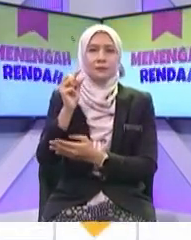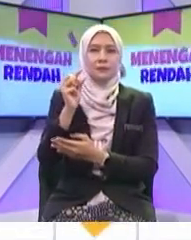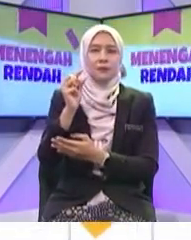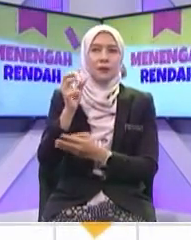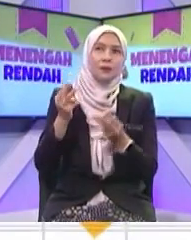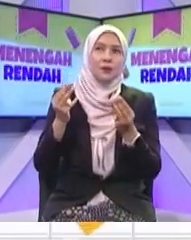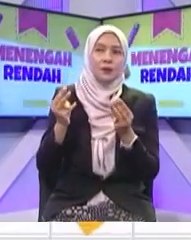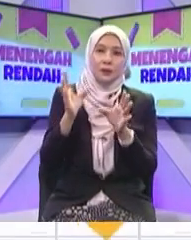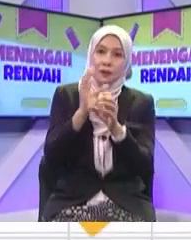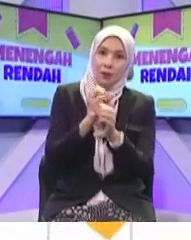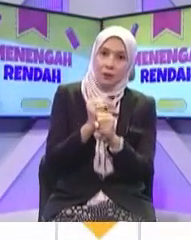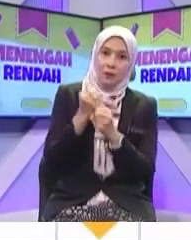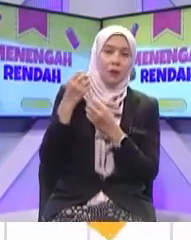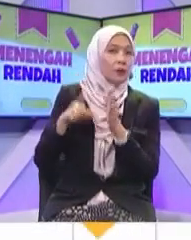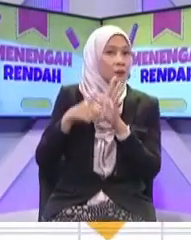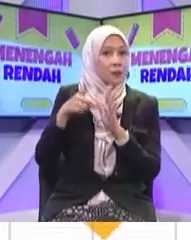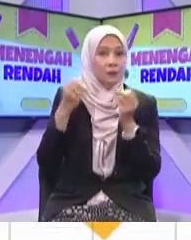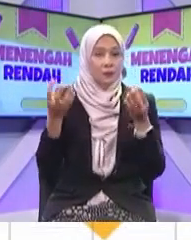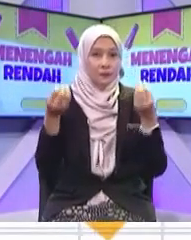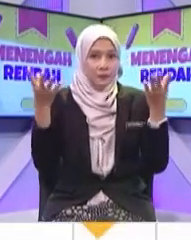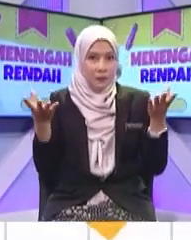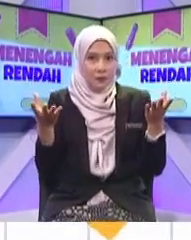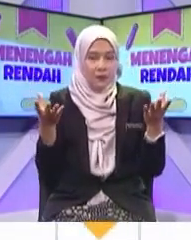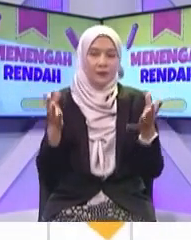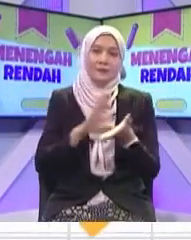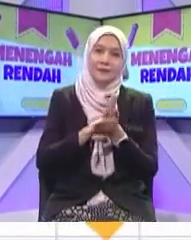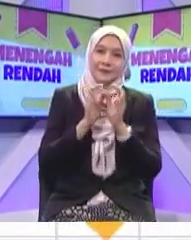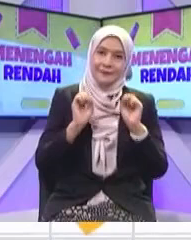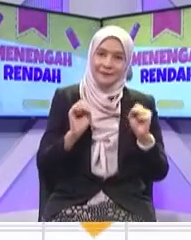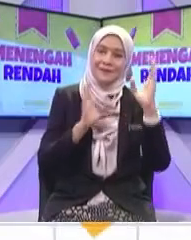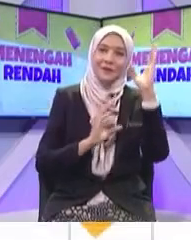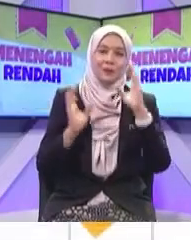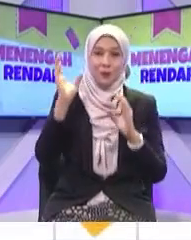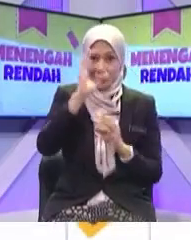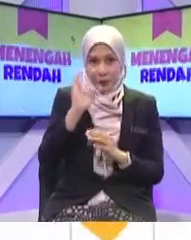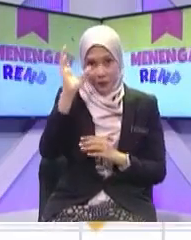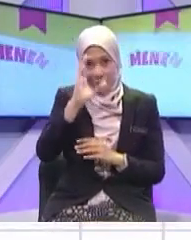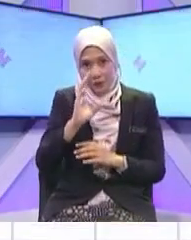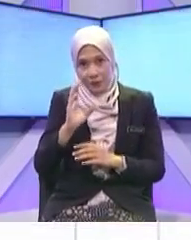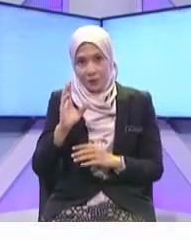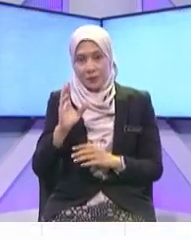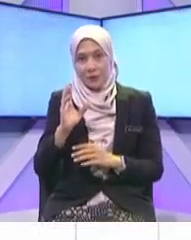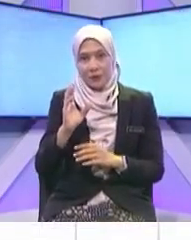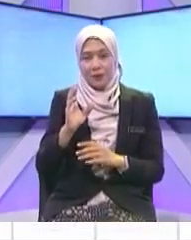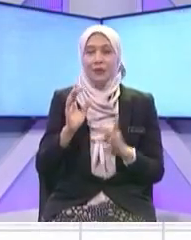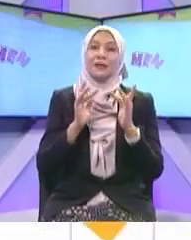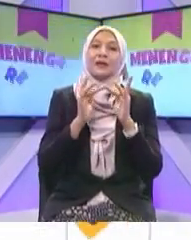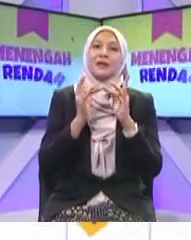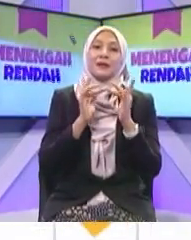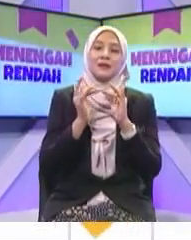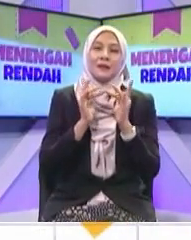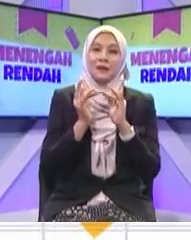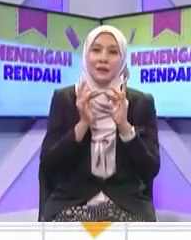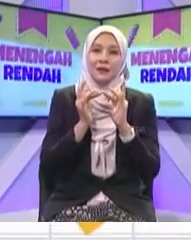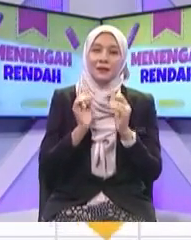nak teroka Maklumat yang lebih Lagi kita kena cari Menggunakan alat Telekomunikasi yang saya sebutkan Layari internet Lagi internet